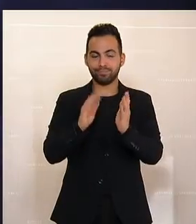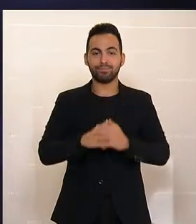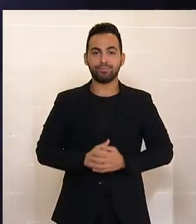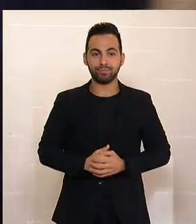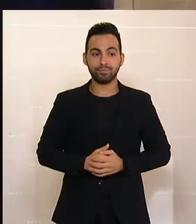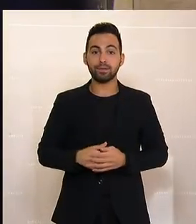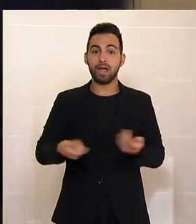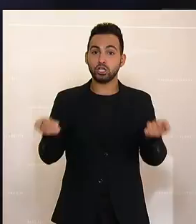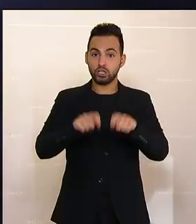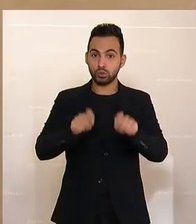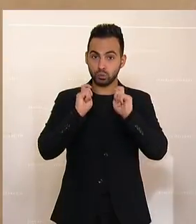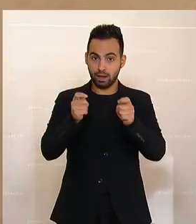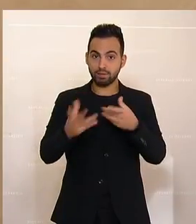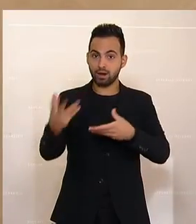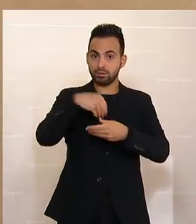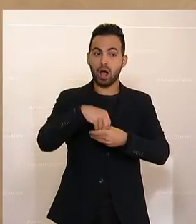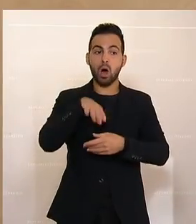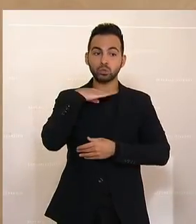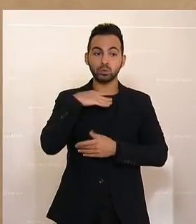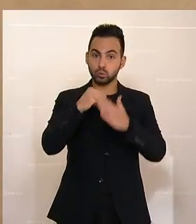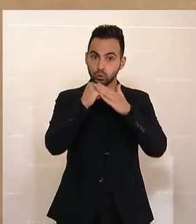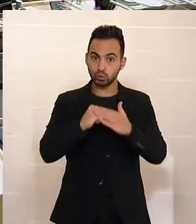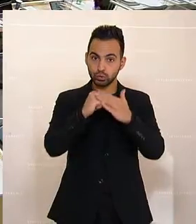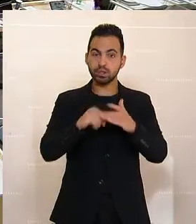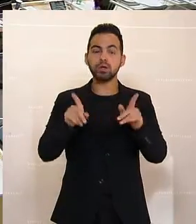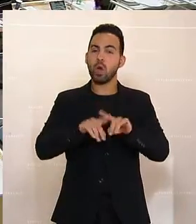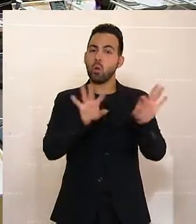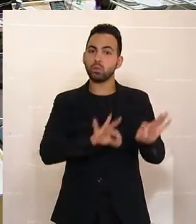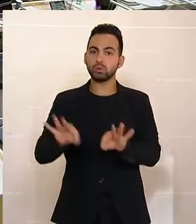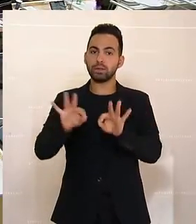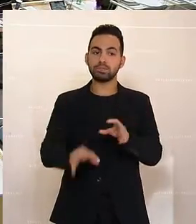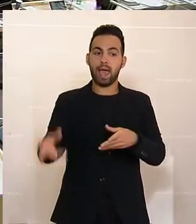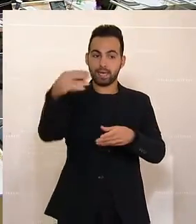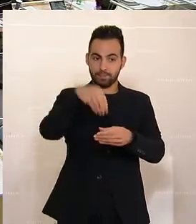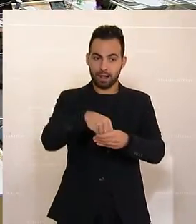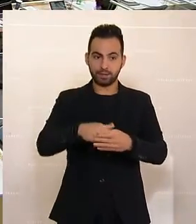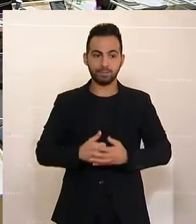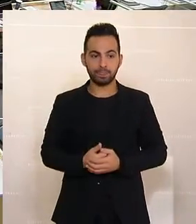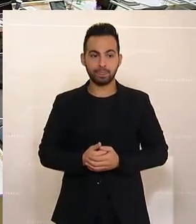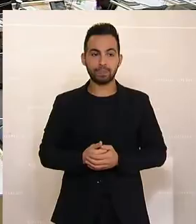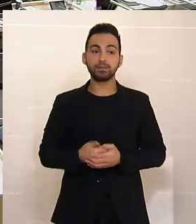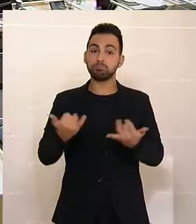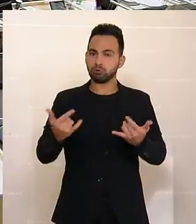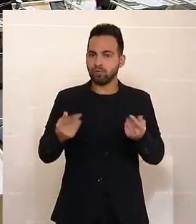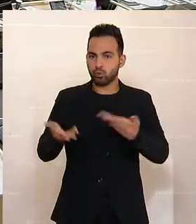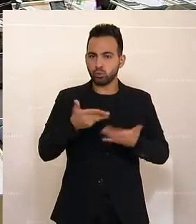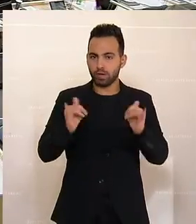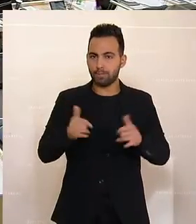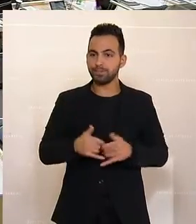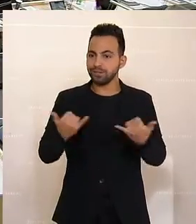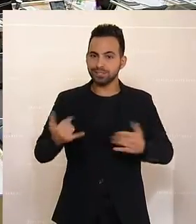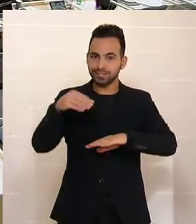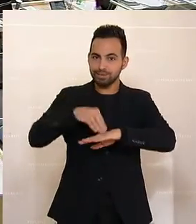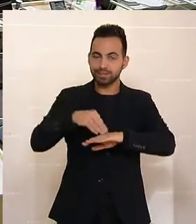Elisabeth Götze war das von den Grünen und das, ich notiere mir, dass gleich war der 22. Entschließungsantrag an diesem Nachmittag